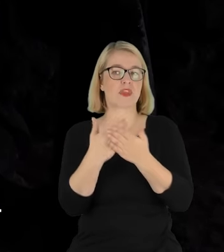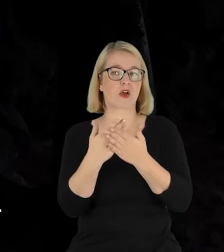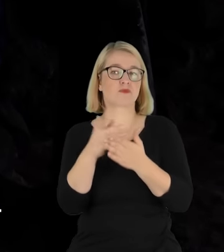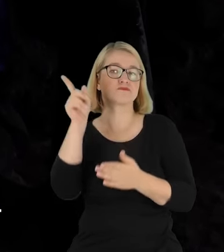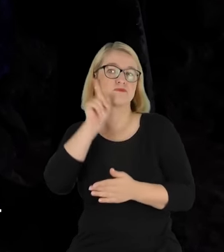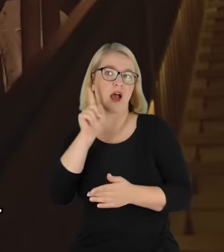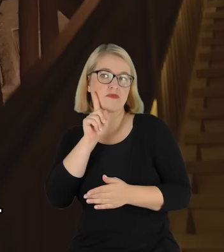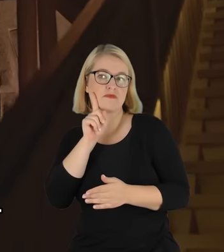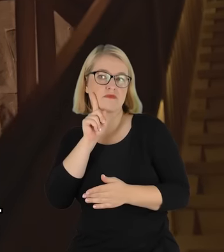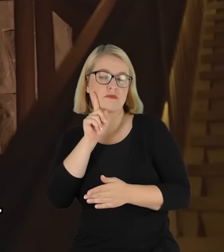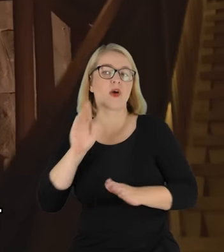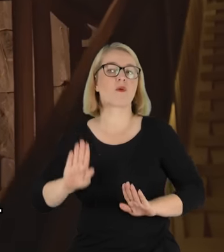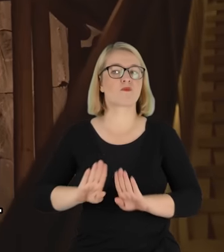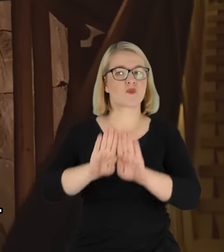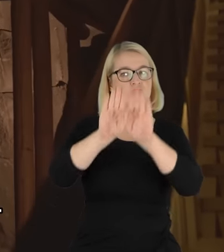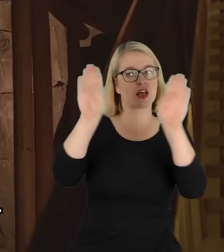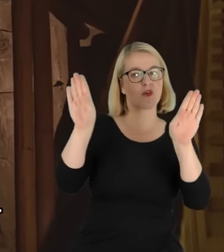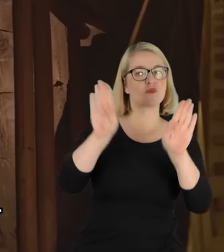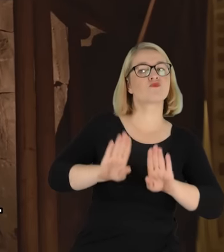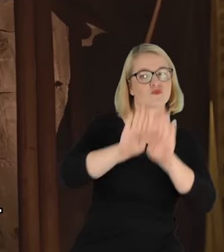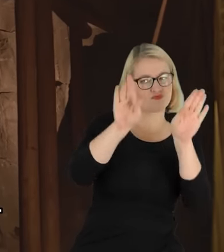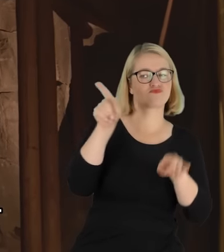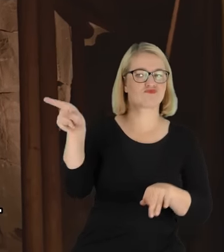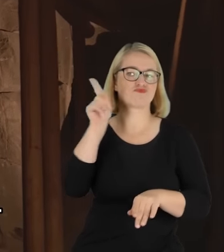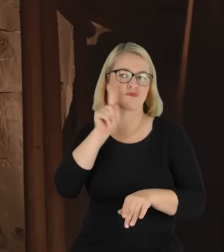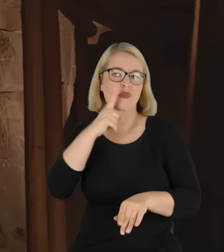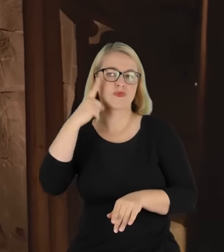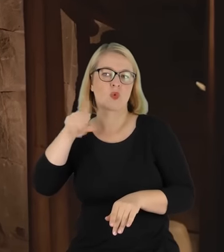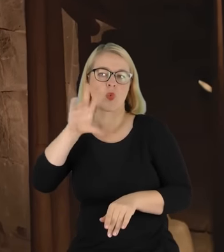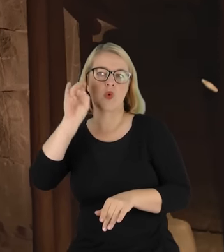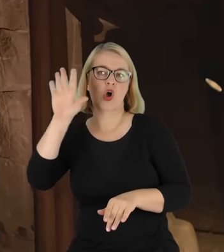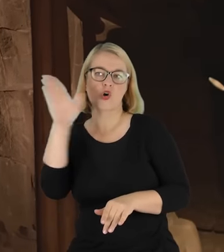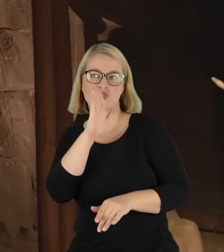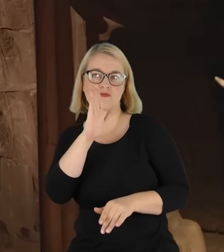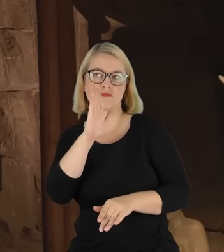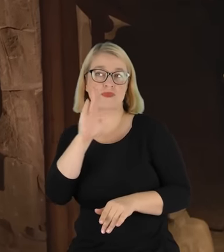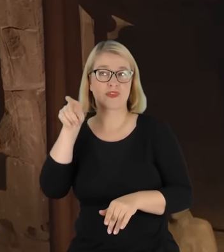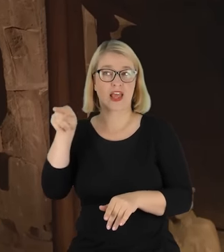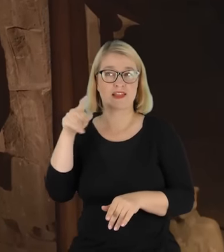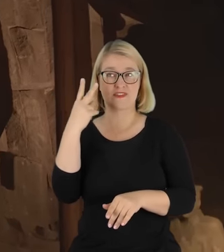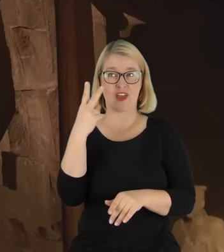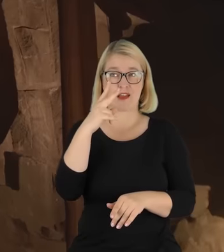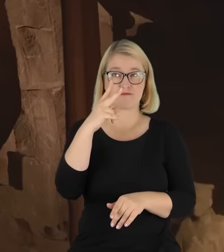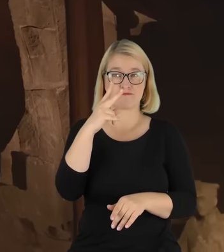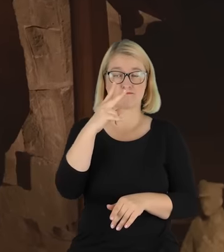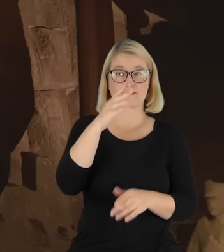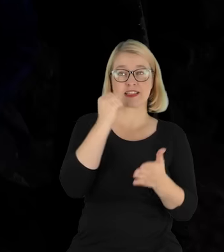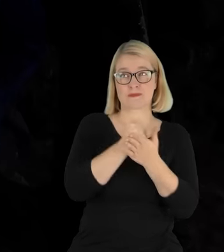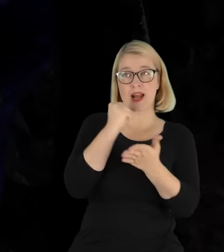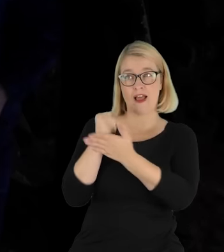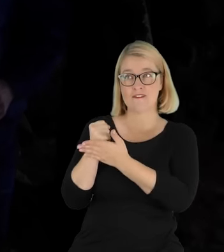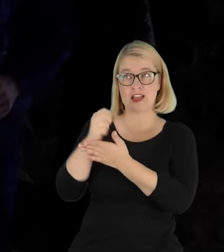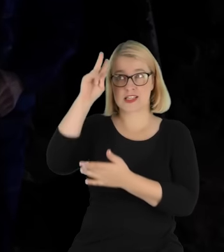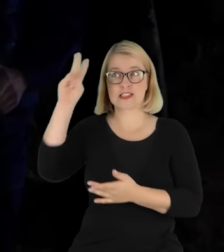to muzeum, muzeum to Alfons Długosz. Nie możemy tych dwóch bytów, instytucjonalnego i